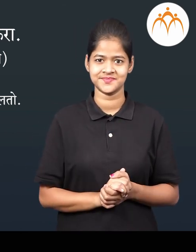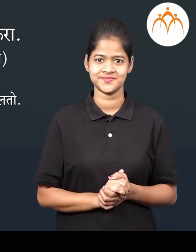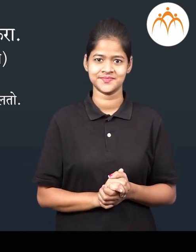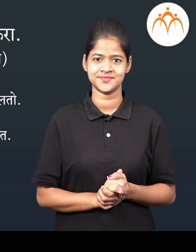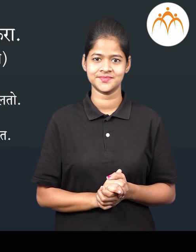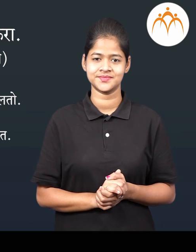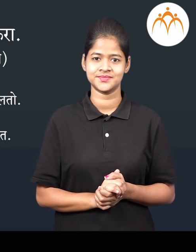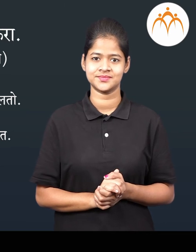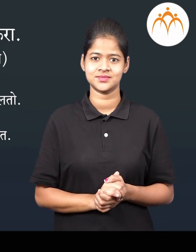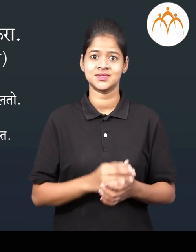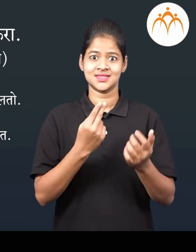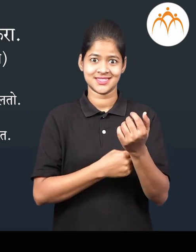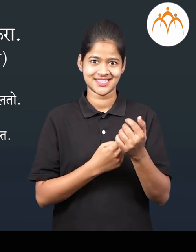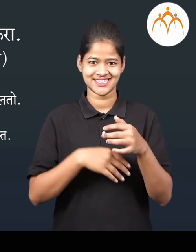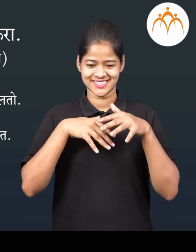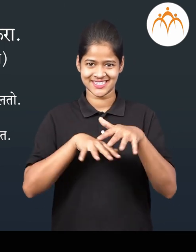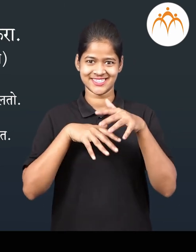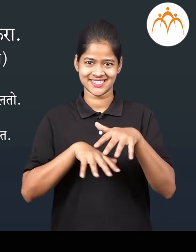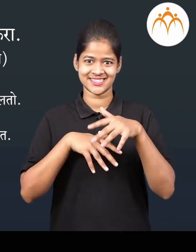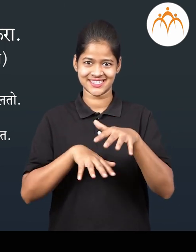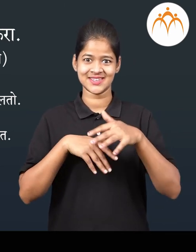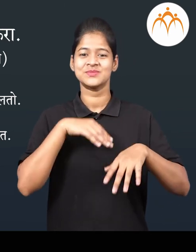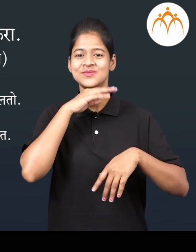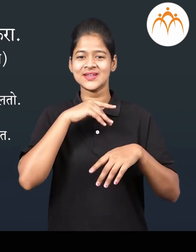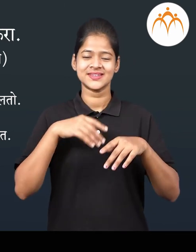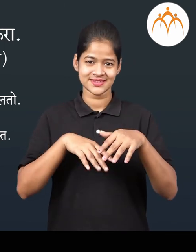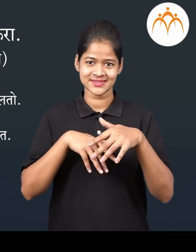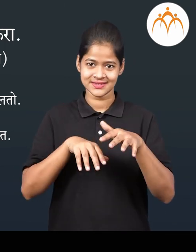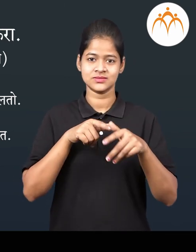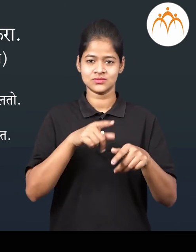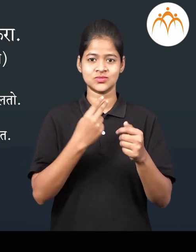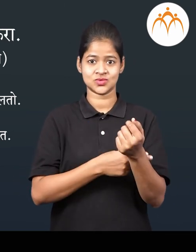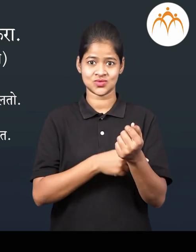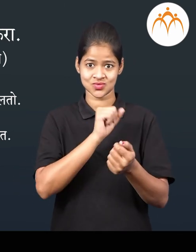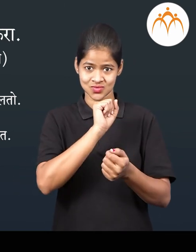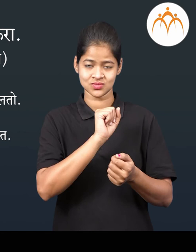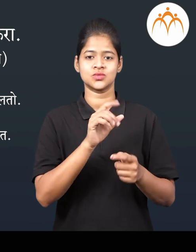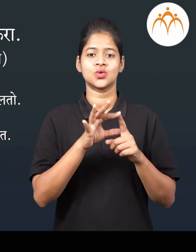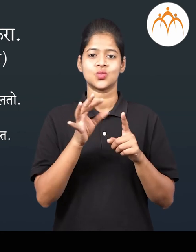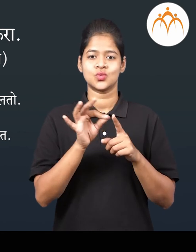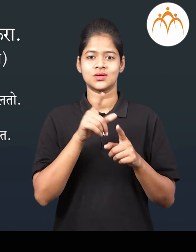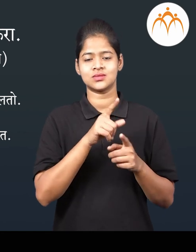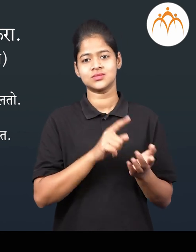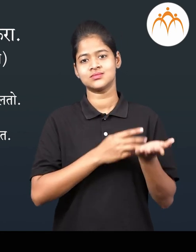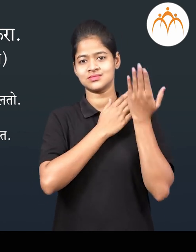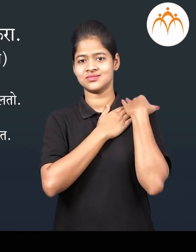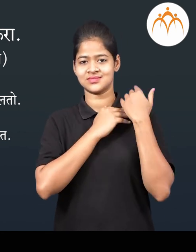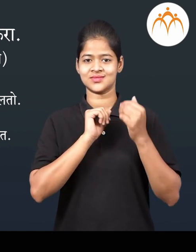धन्गर लोग मेंधी चा लोकरी पासुन केलेली टिम्ब टिम्ब वापरतात